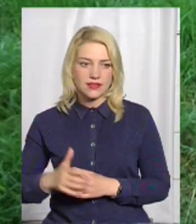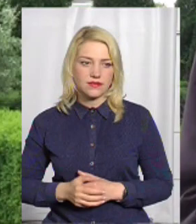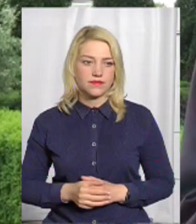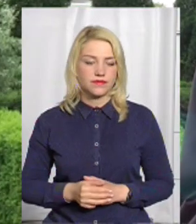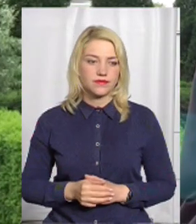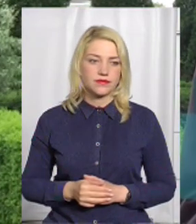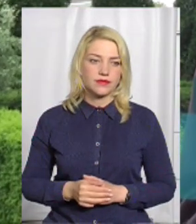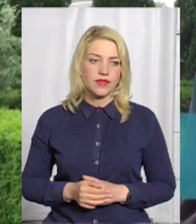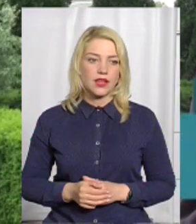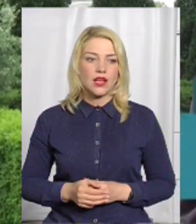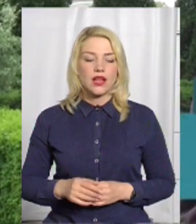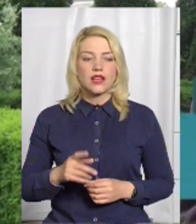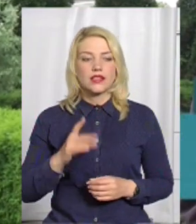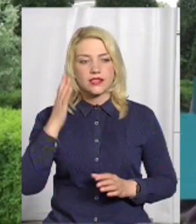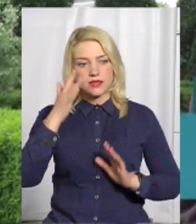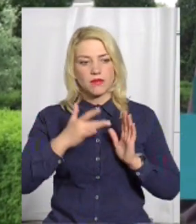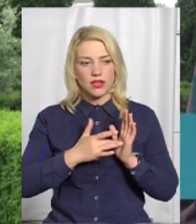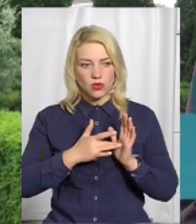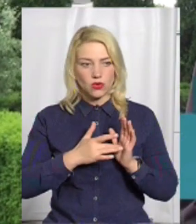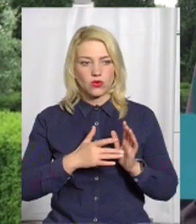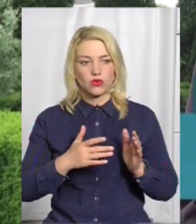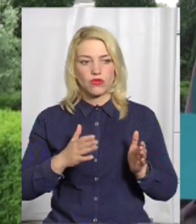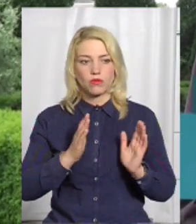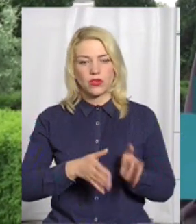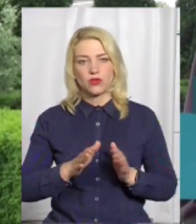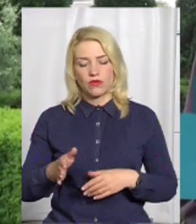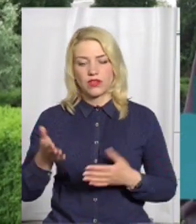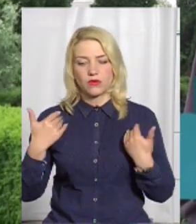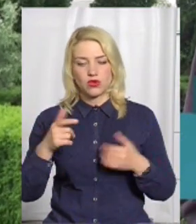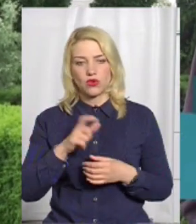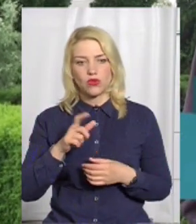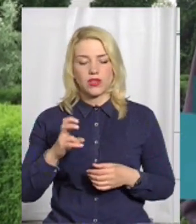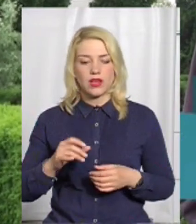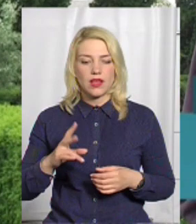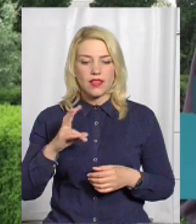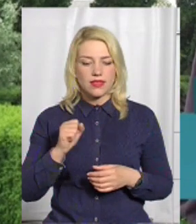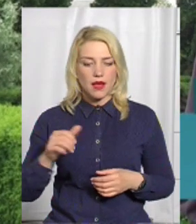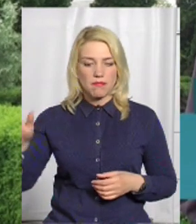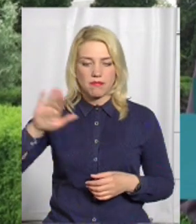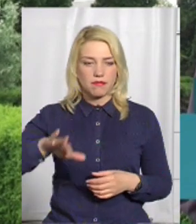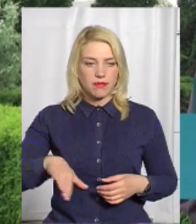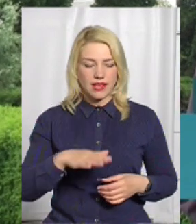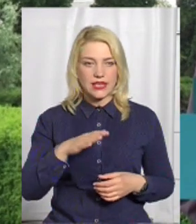Лукомський. З метою упорядкування відпочинку людей на березі, по суті, річки Дністер,